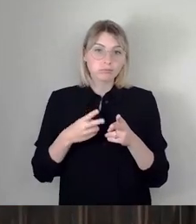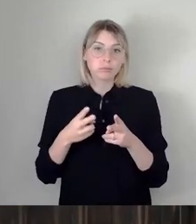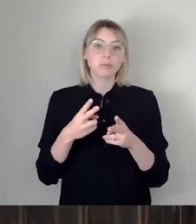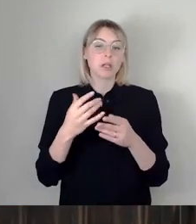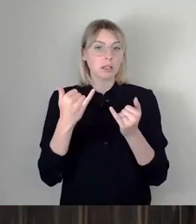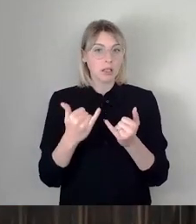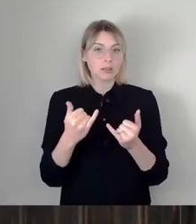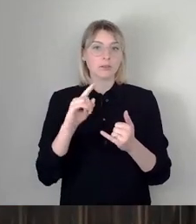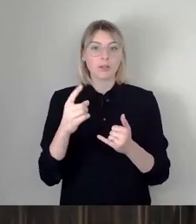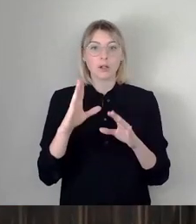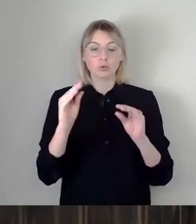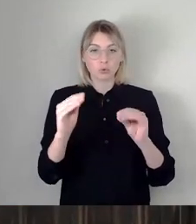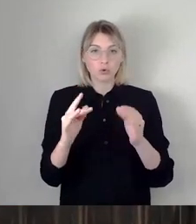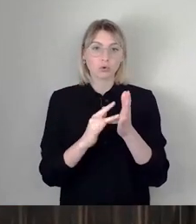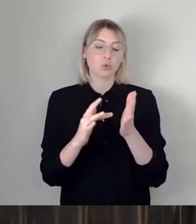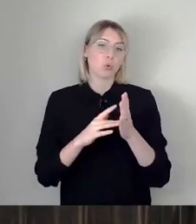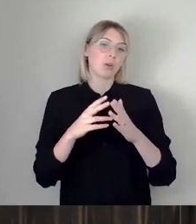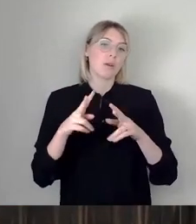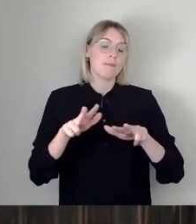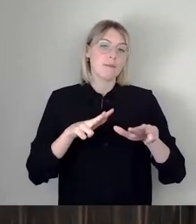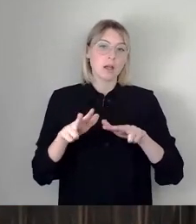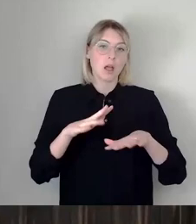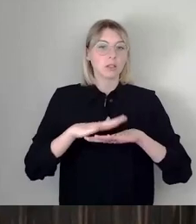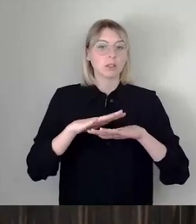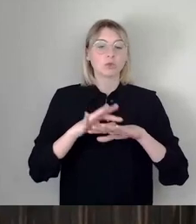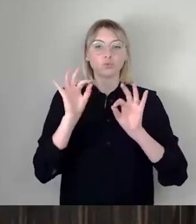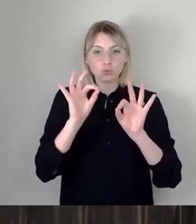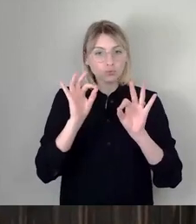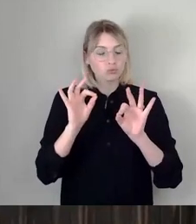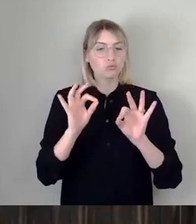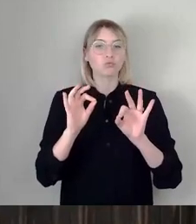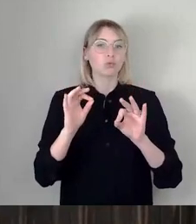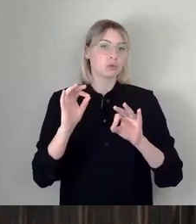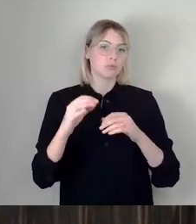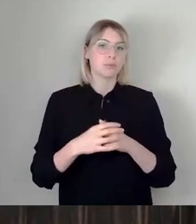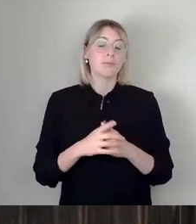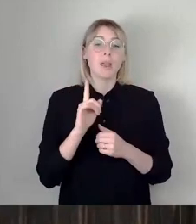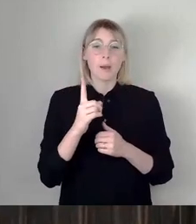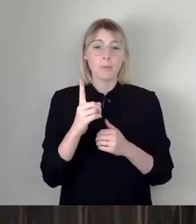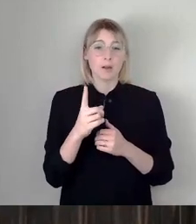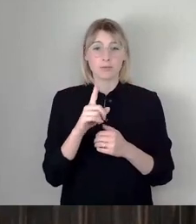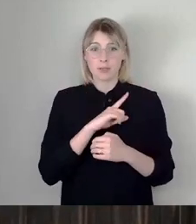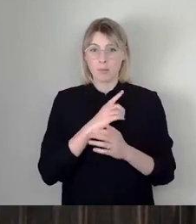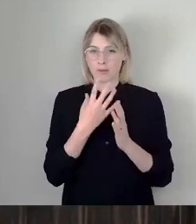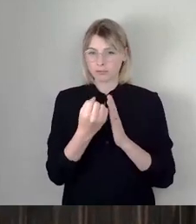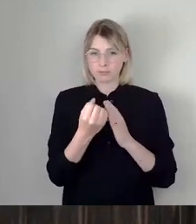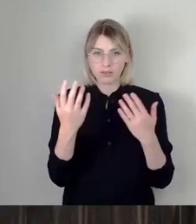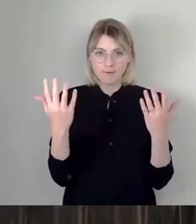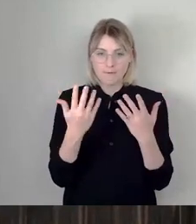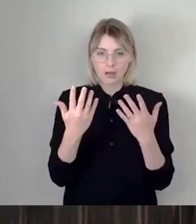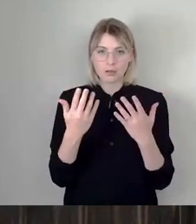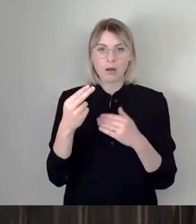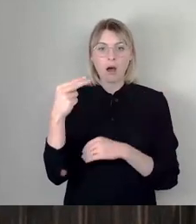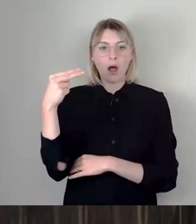Verkehrsnetz ist ja sehr gut ausgebaut in Dresden. Aber dabei musste ich feststellen, dass die Haltestellen